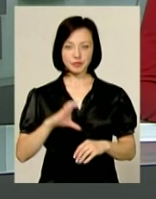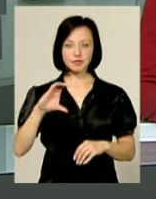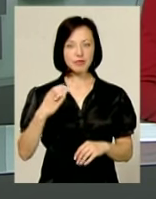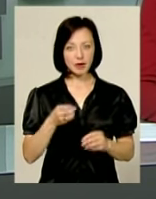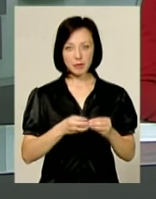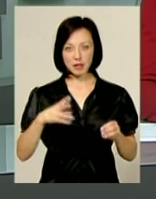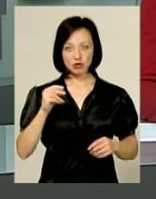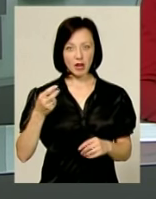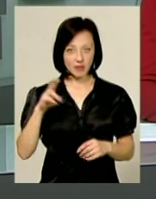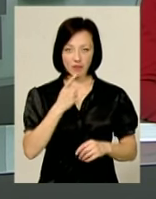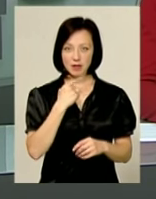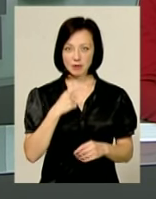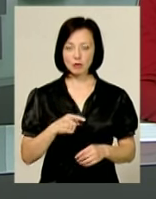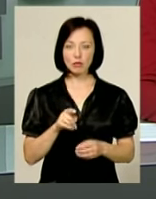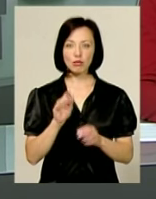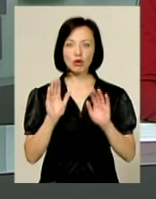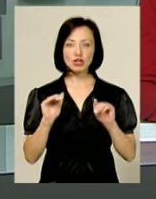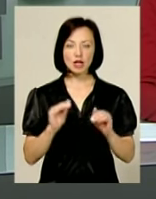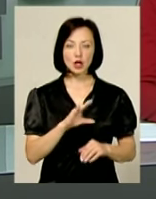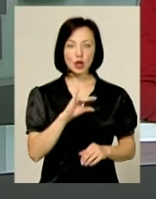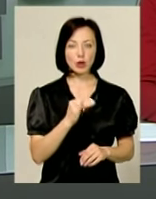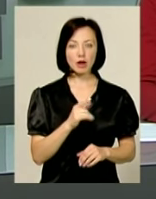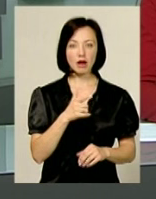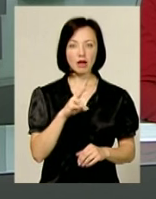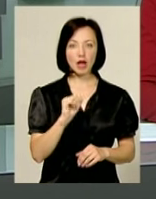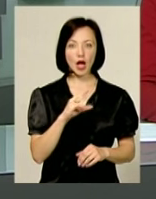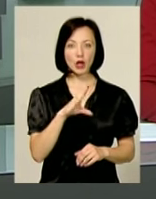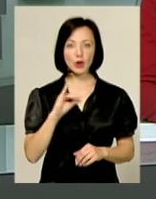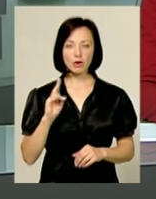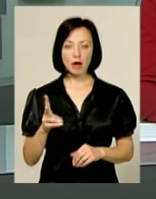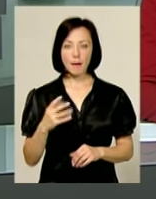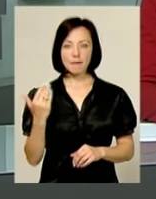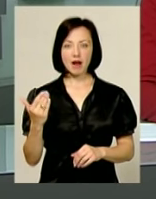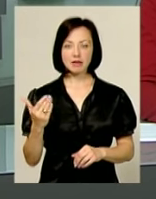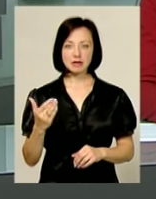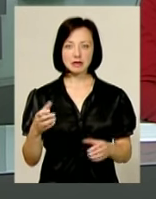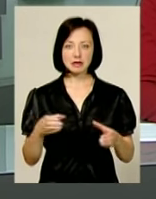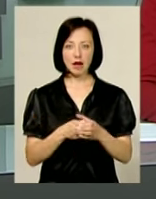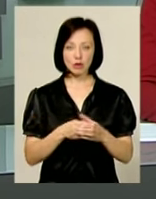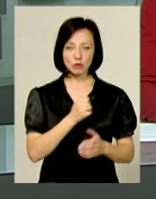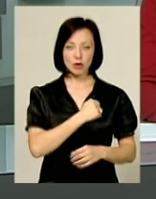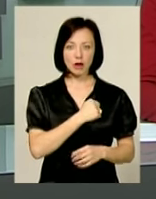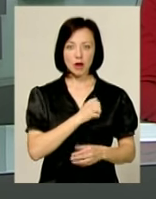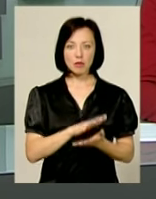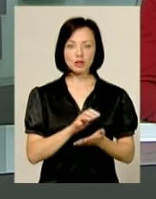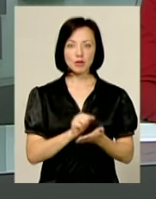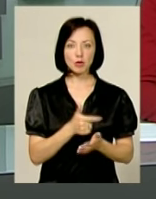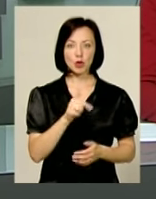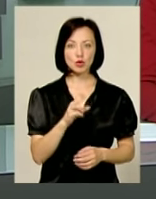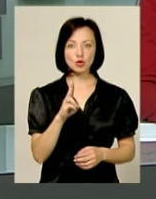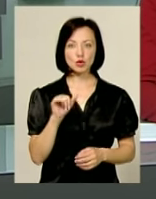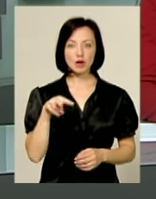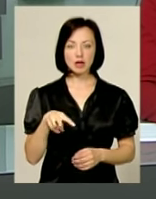15 червня у Красиловій прощатимуться із Юрієм Гнатюком. Доброволець правого сектора із позивним Гуцул загинув